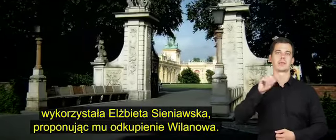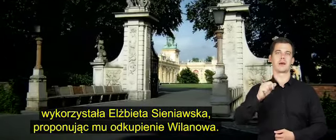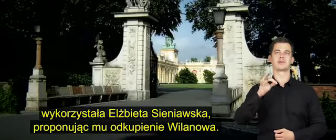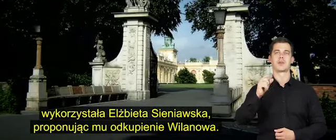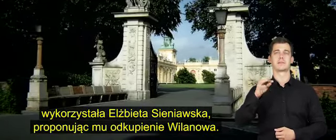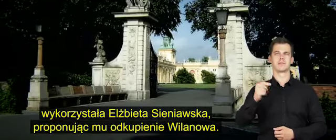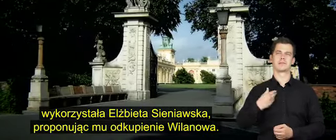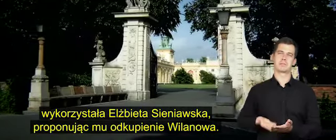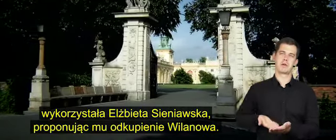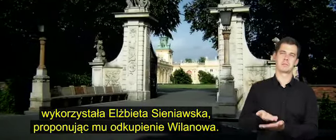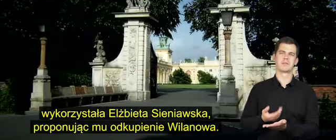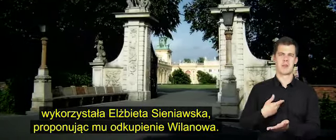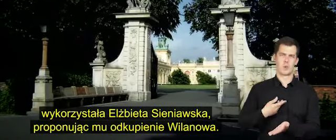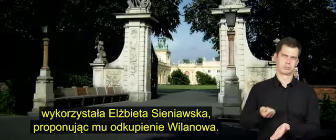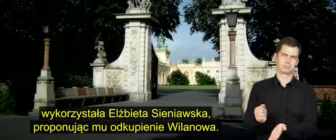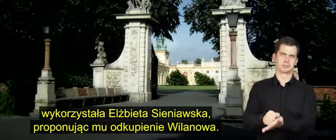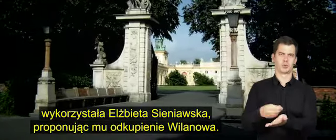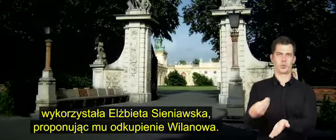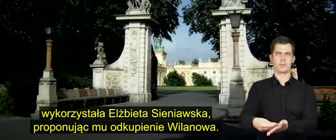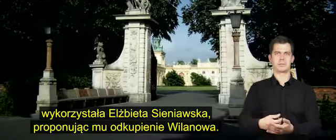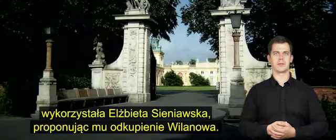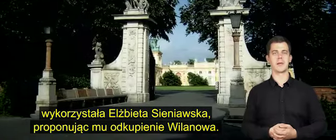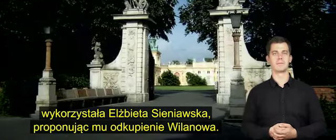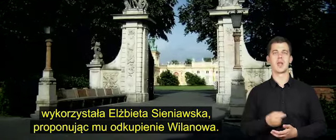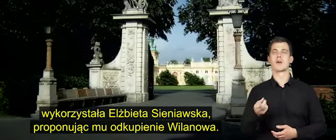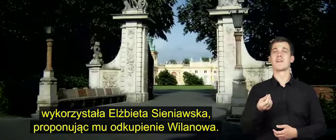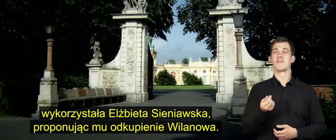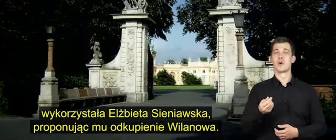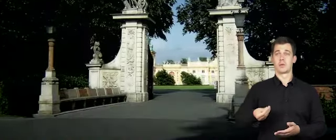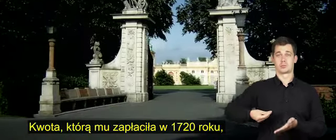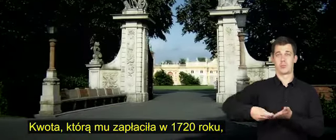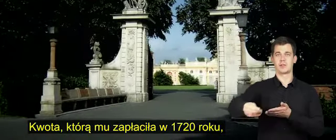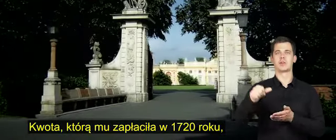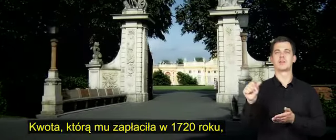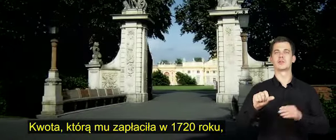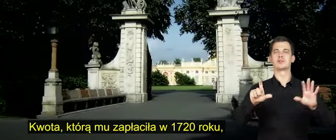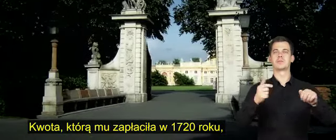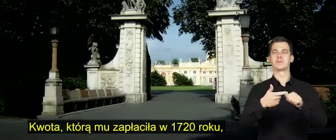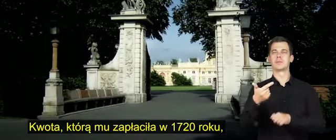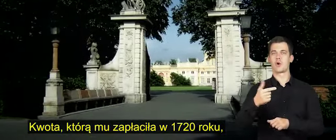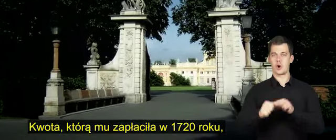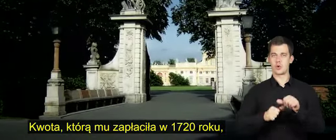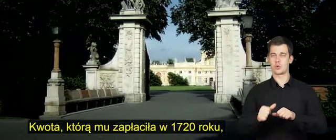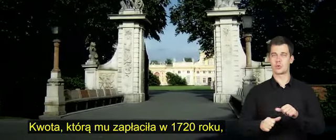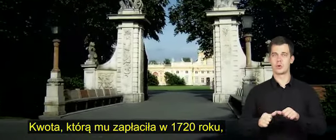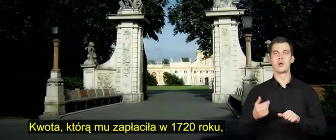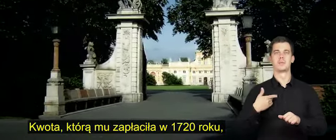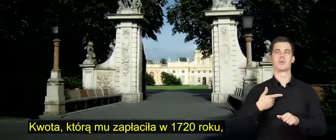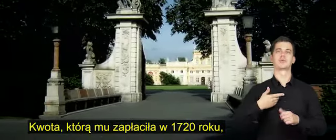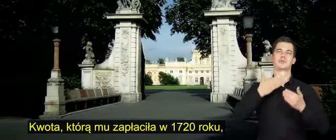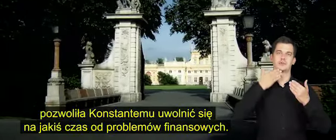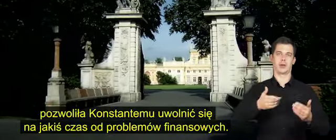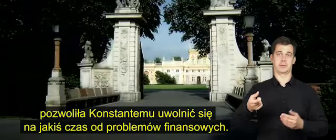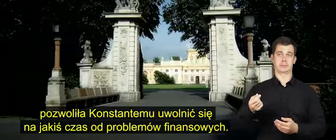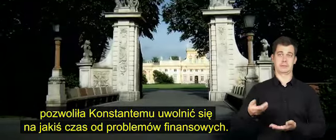wykorzystała Elżbieta Sieniawska, proponując mu odkupienie Wilanowa. Kwota, którą mu zapłaciła w 1720